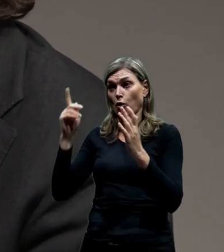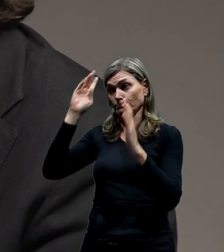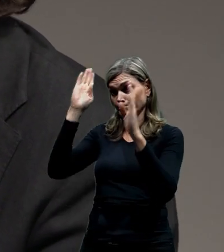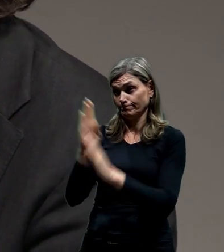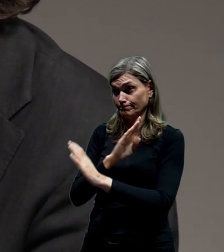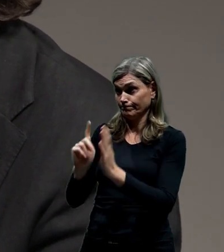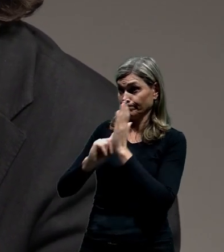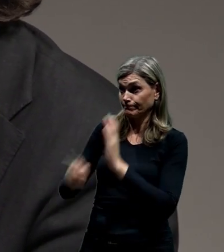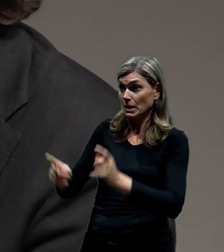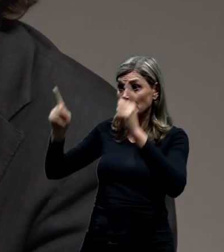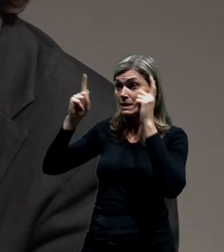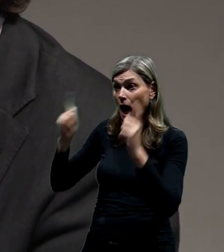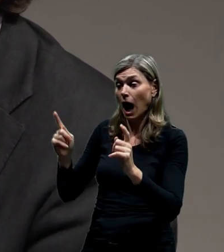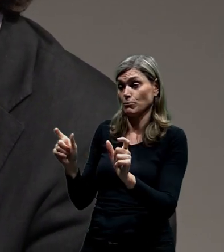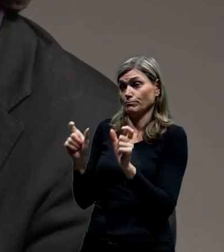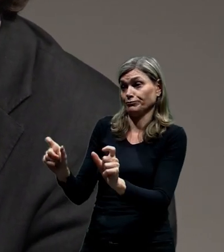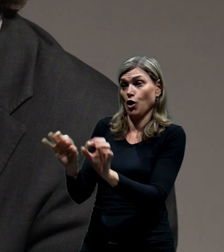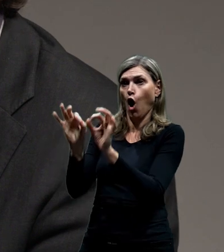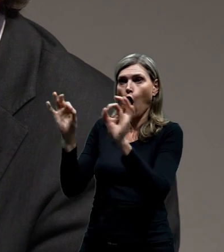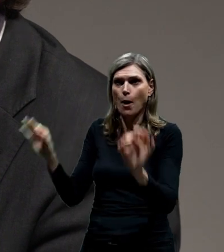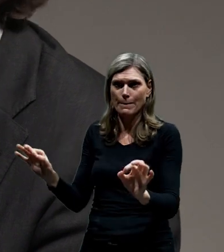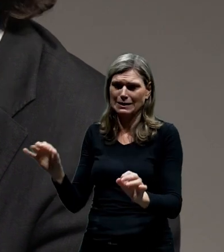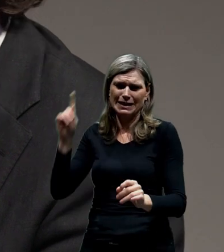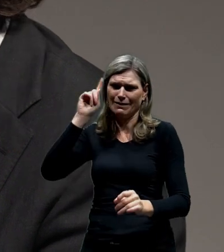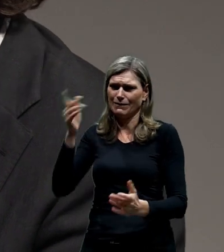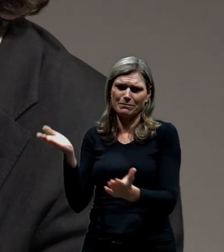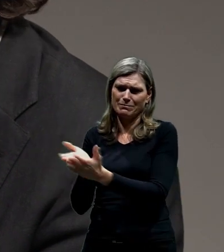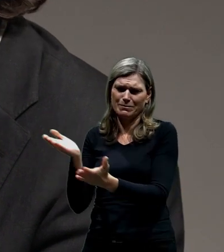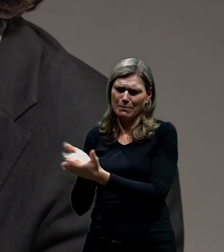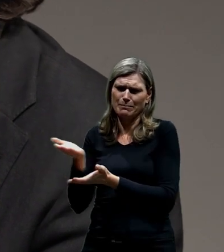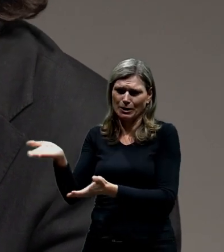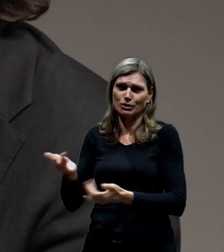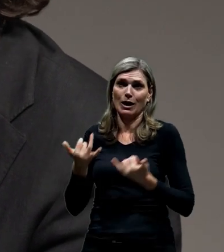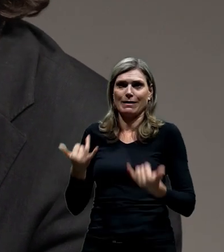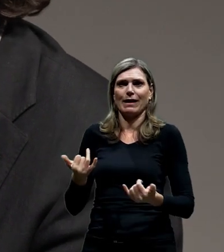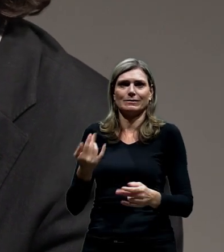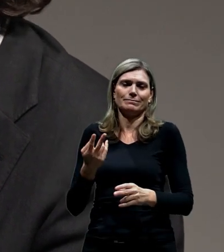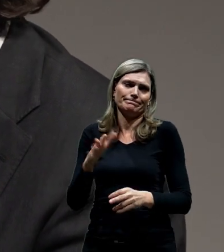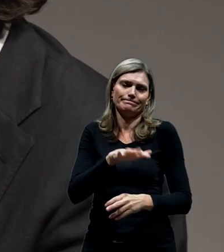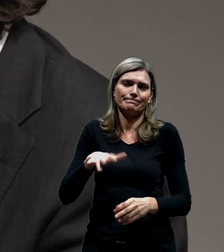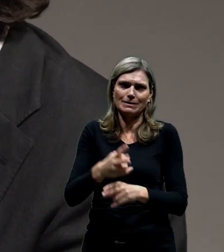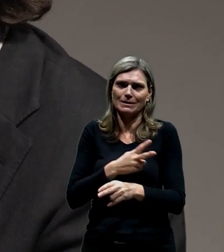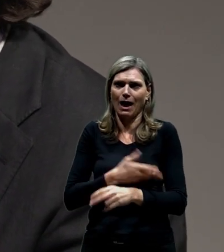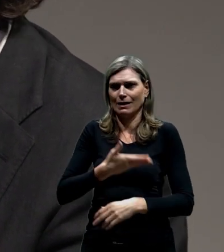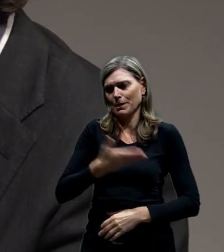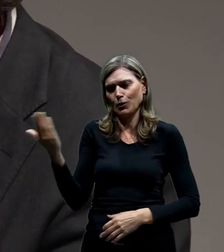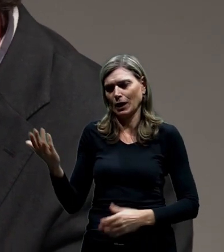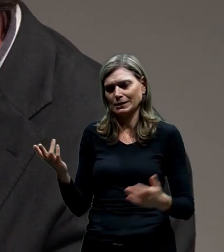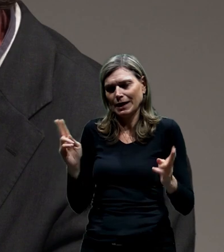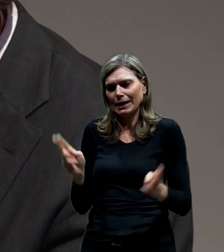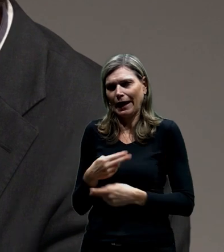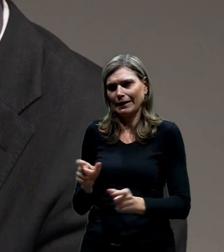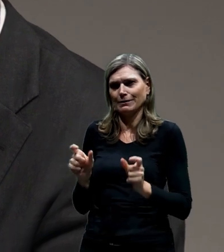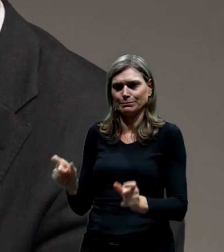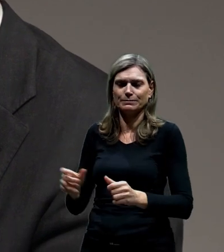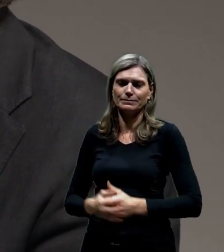zcela zakážeme nebo omezíme, myslím, že nepatří úplně do demokratického slovníku. Protože už tam uběhl čas, já